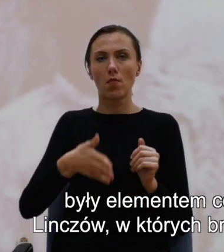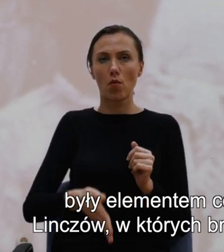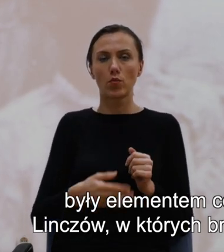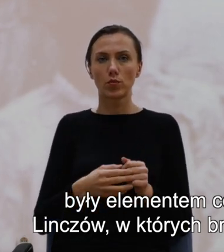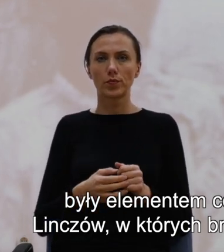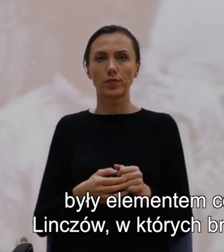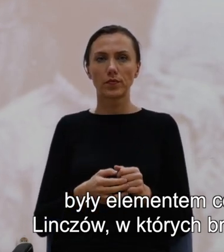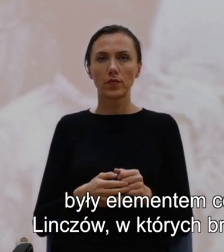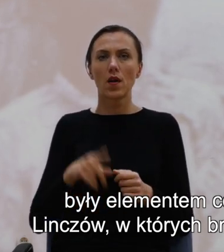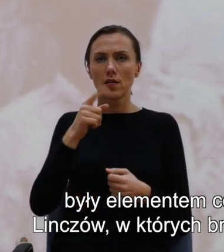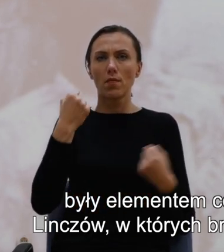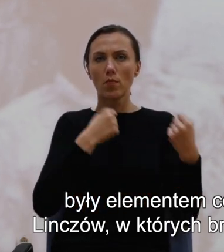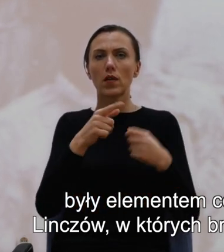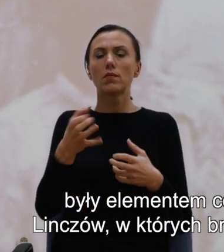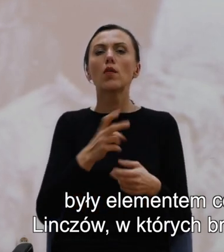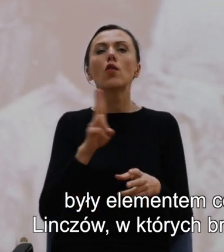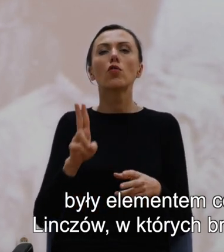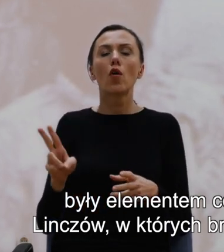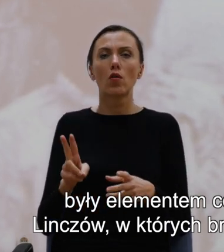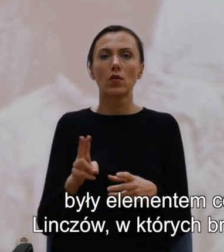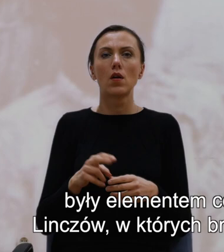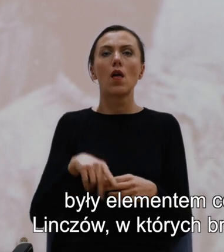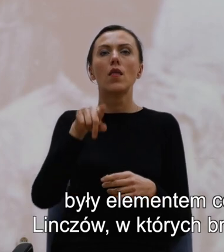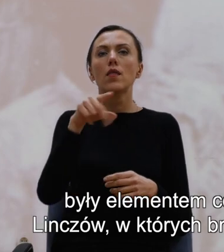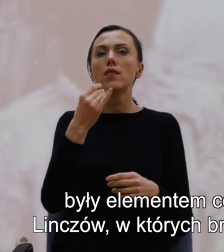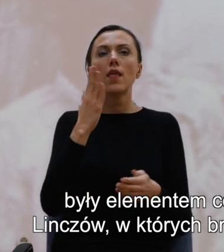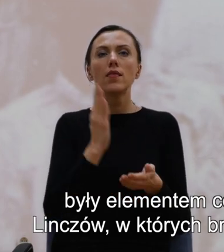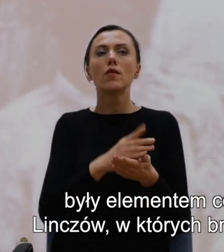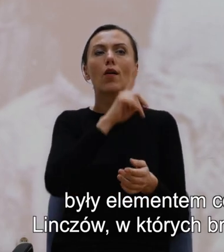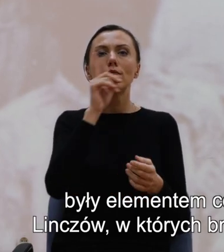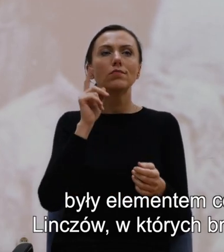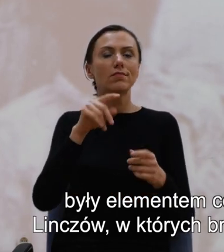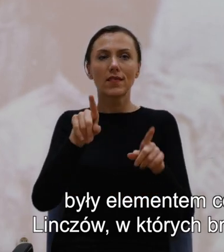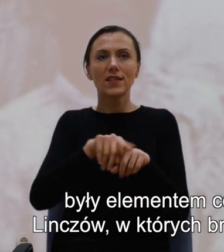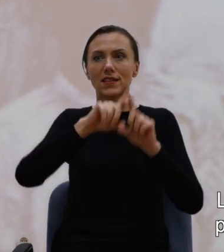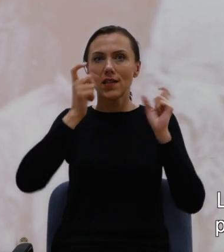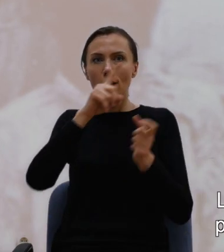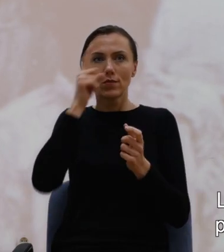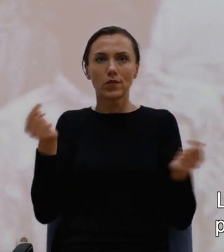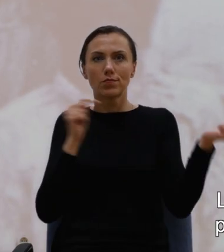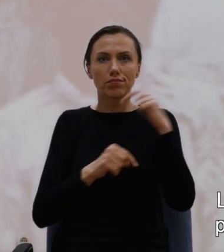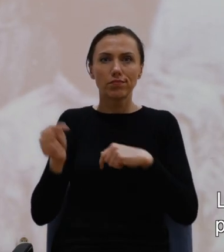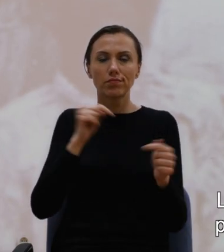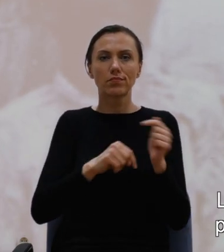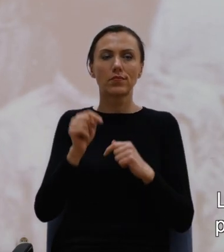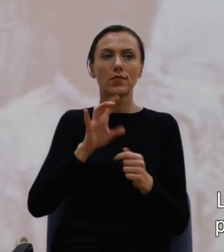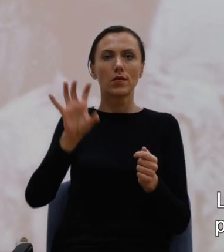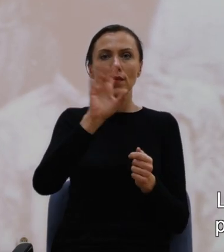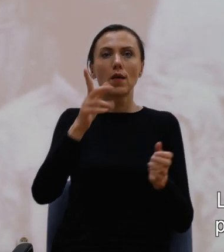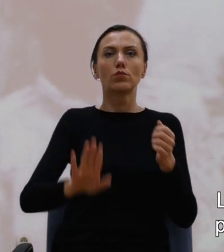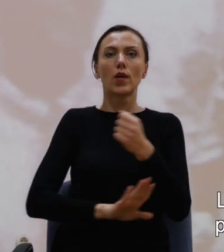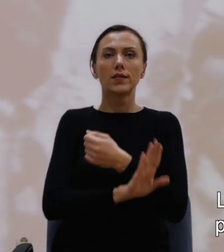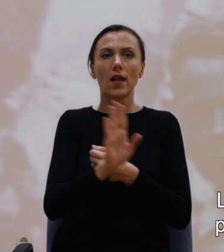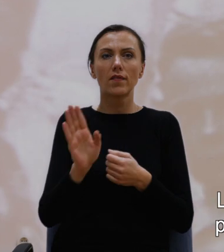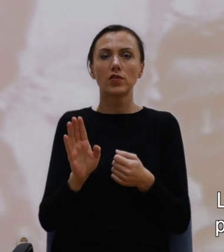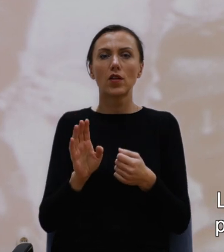Linczów, w których brali udział nie tylko oprawcy, ale całe społeczności. Linczów, w których brali udział przedstawiciele